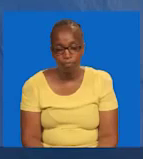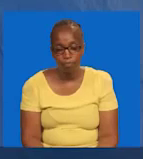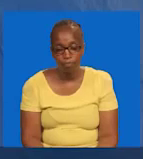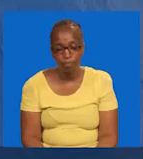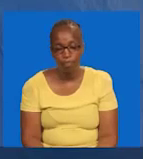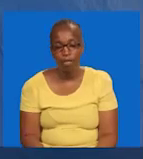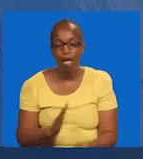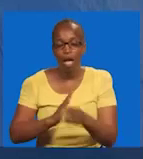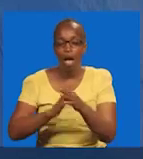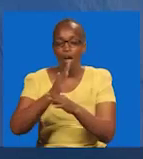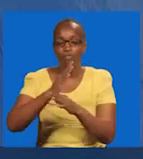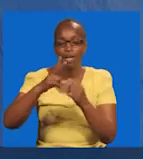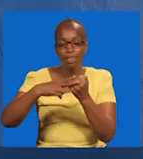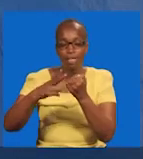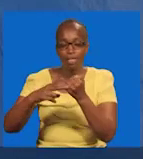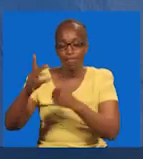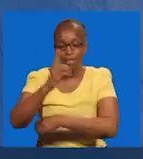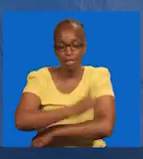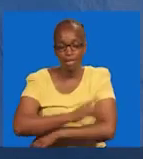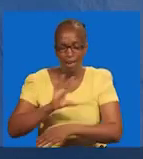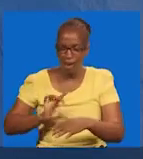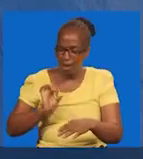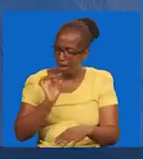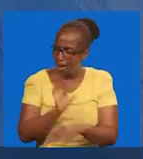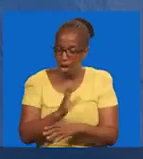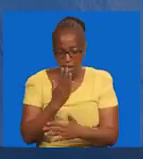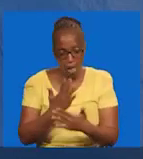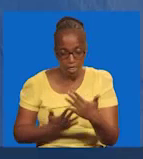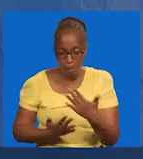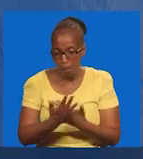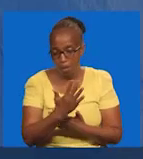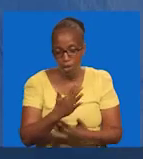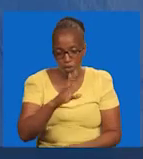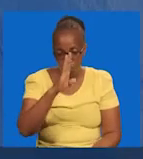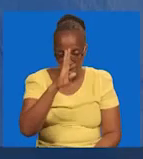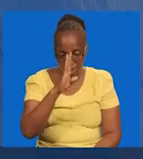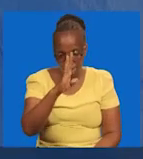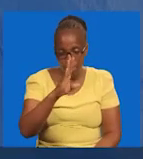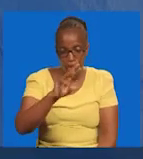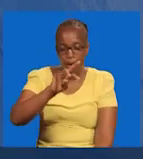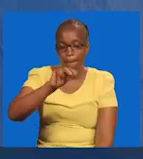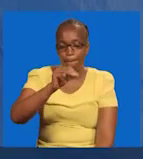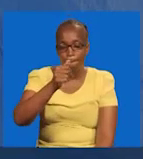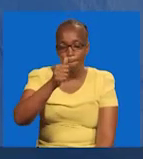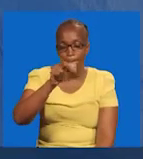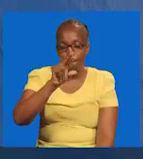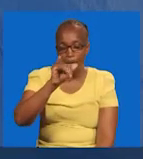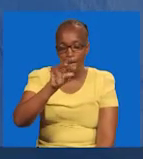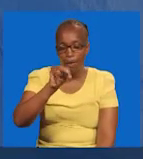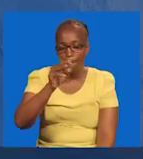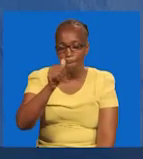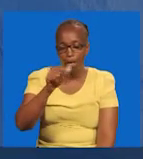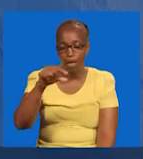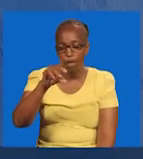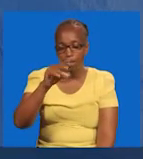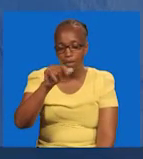kweli. Baada ya sabato, alfajiri mapema siku ile ya jumapili. Mariamu